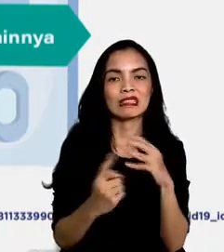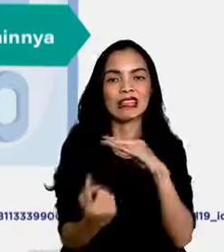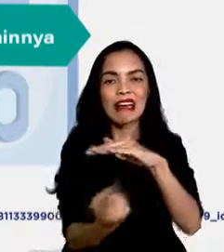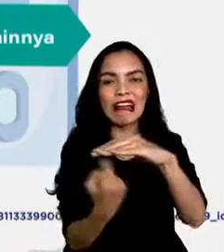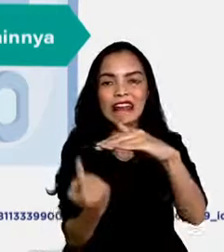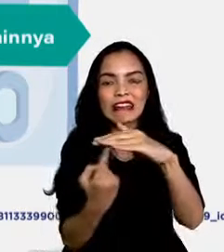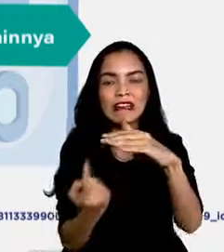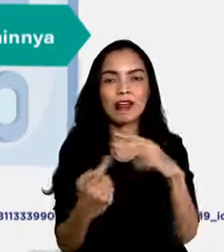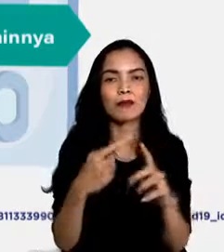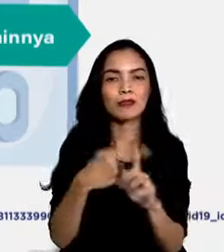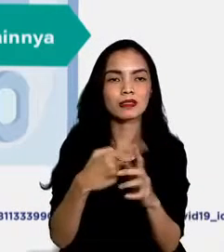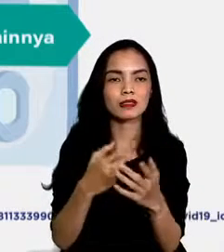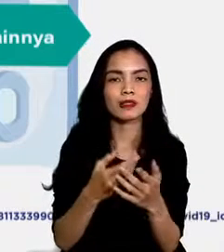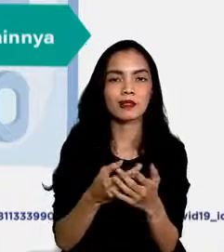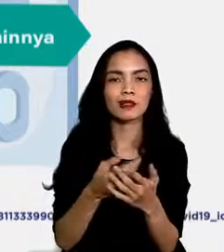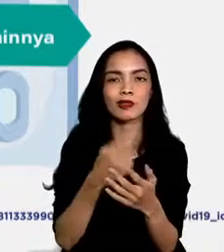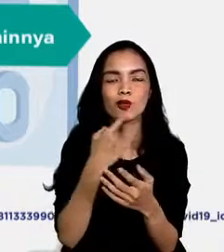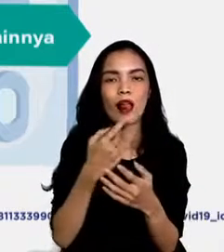kesehatan lanjutan.